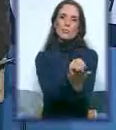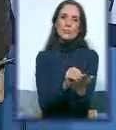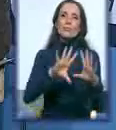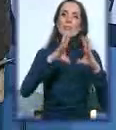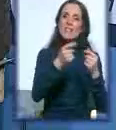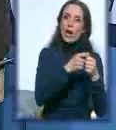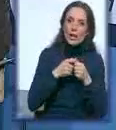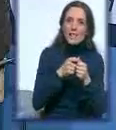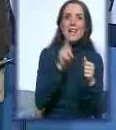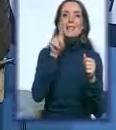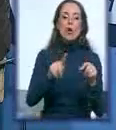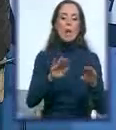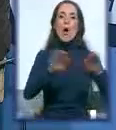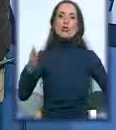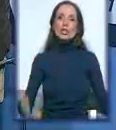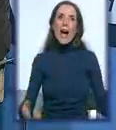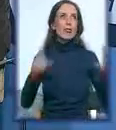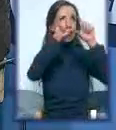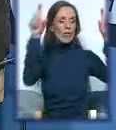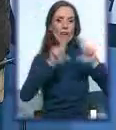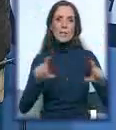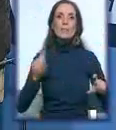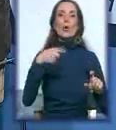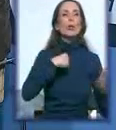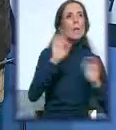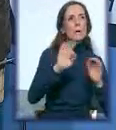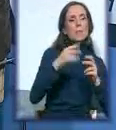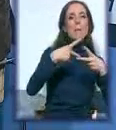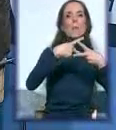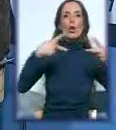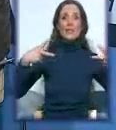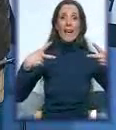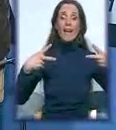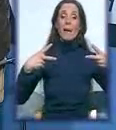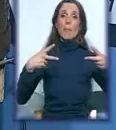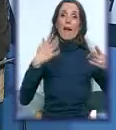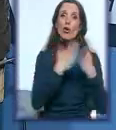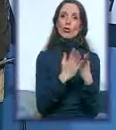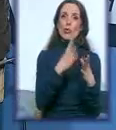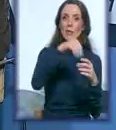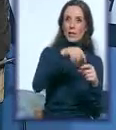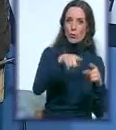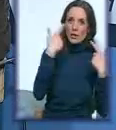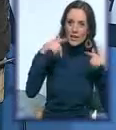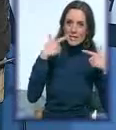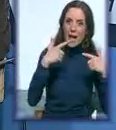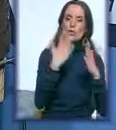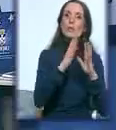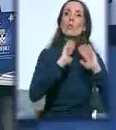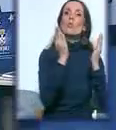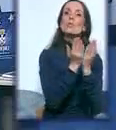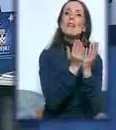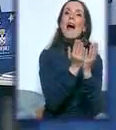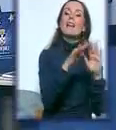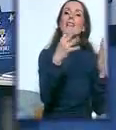da pripremimo teme koje će paralelno sa dešanjima na samom sajmu biti u sali 9 i 10